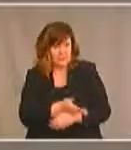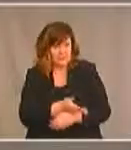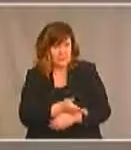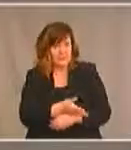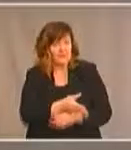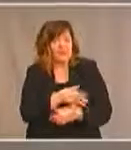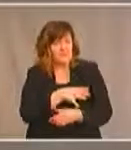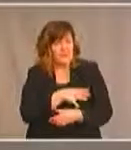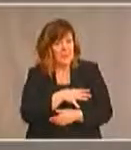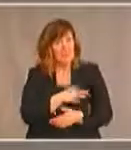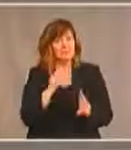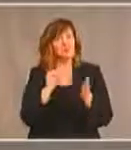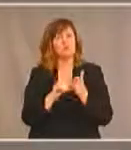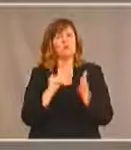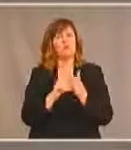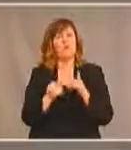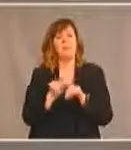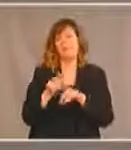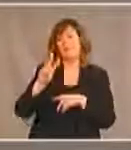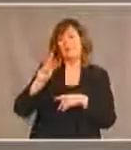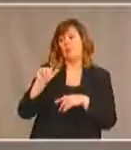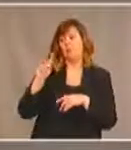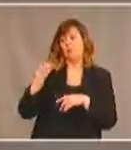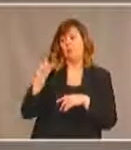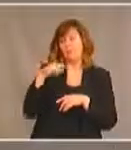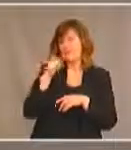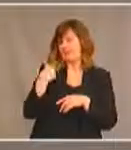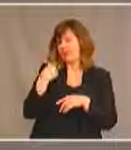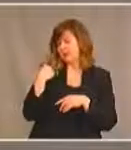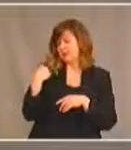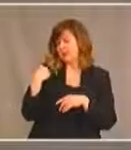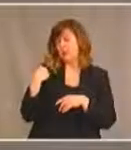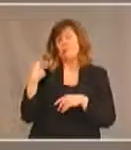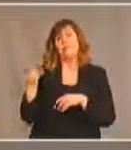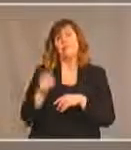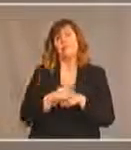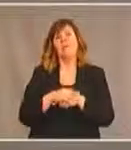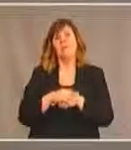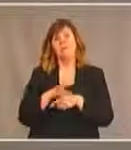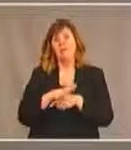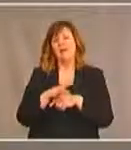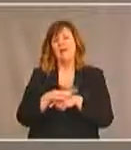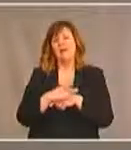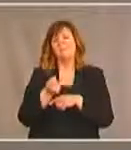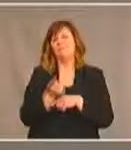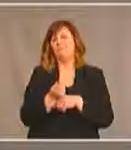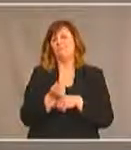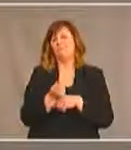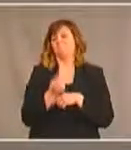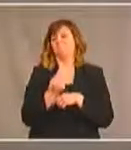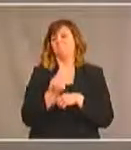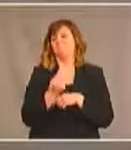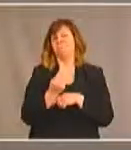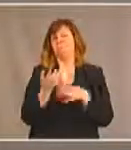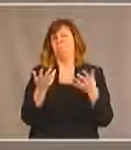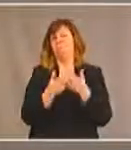je pense que bien souvent et Wendor vient de le dire c'est que certaines choses ne répondaient pas aux besoins